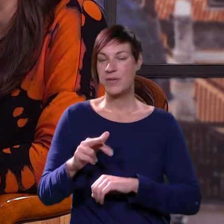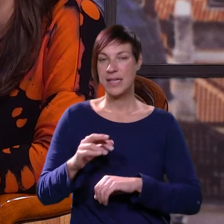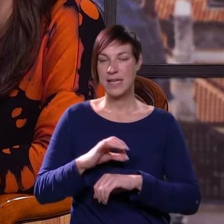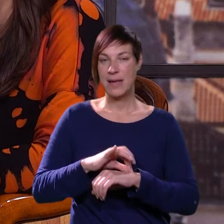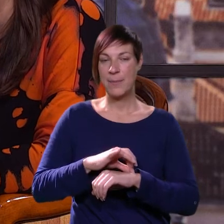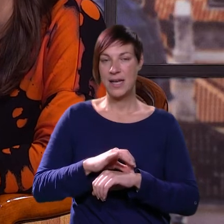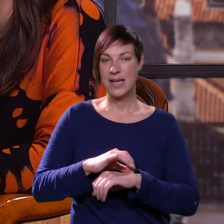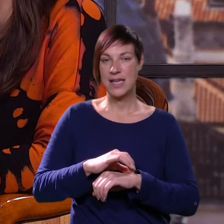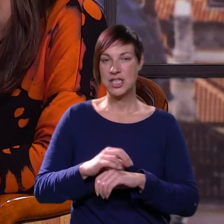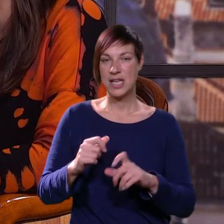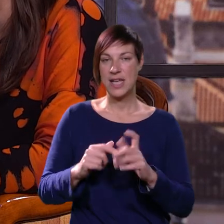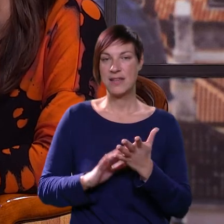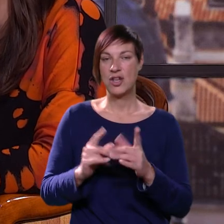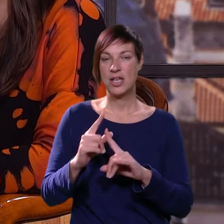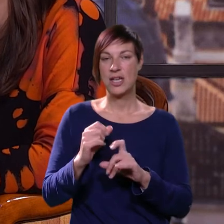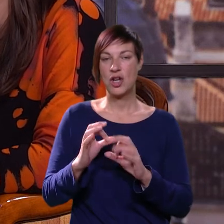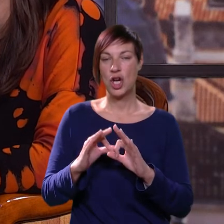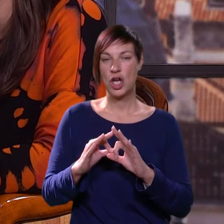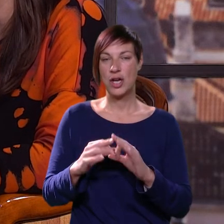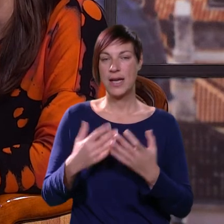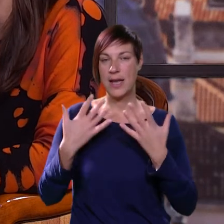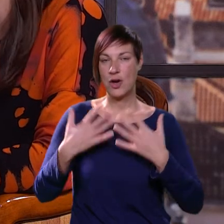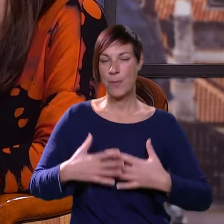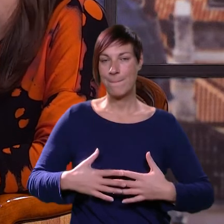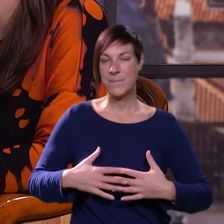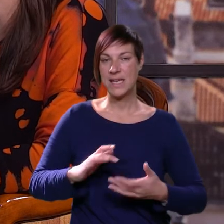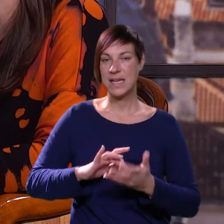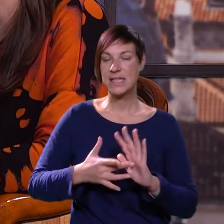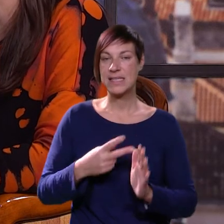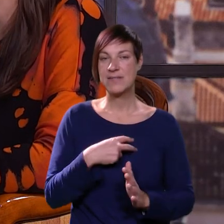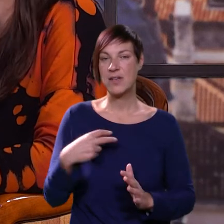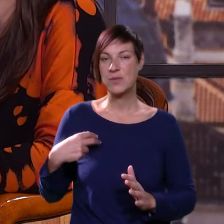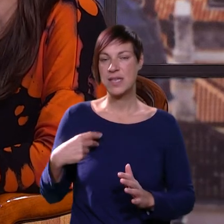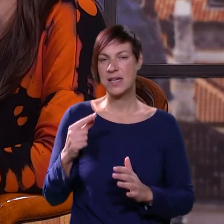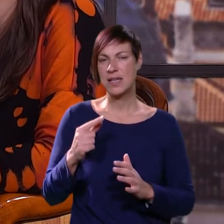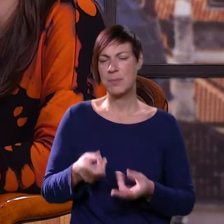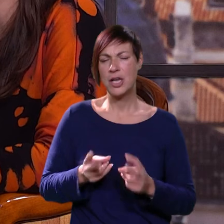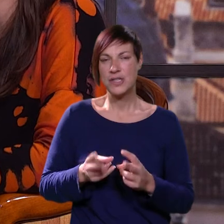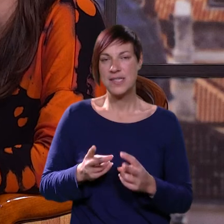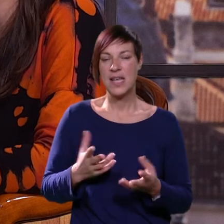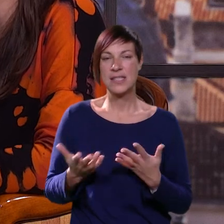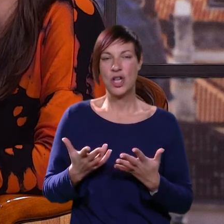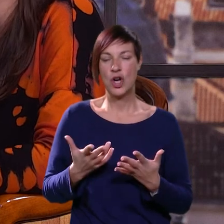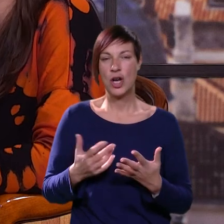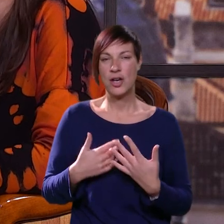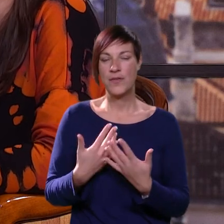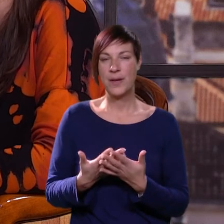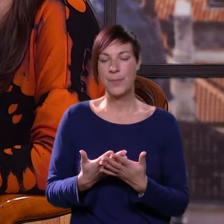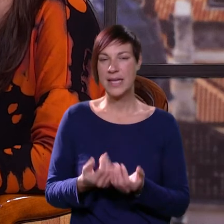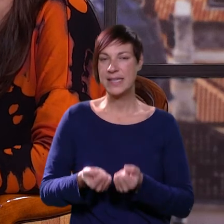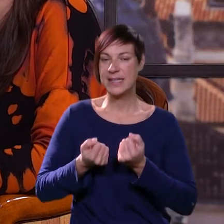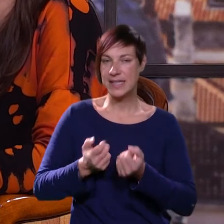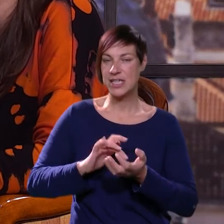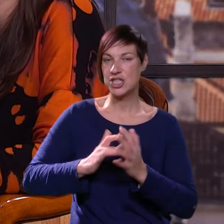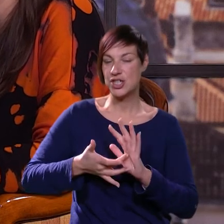nema dječeg endokrinologa, rekli ste, nego pregled obavljate sve u Zagrebu. Je li vam to malo stresno i koliko vam je zapravo